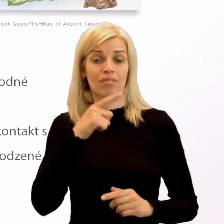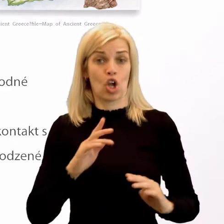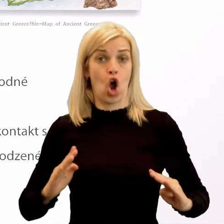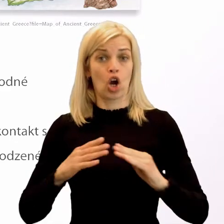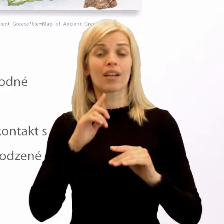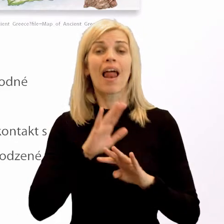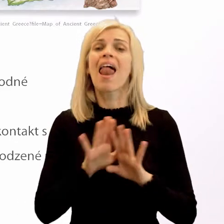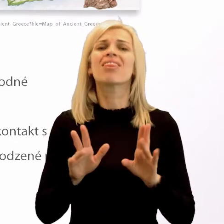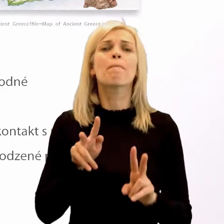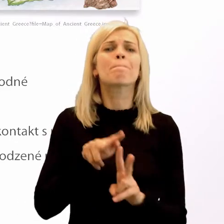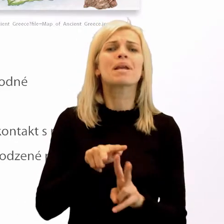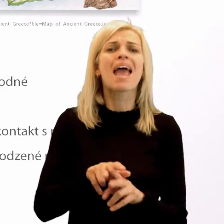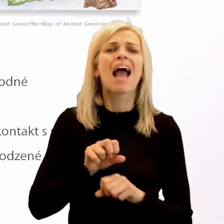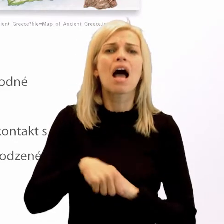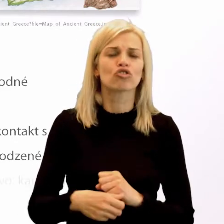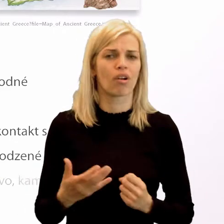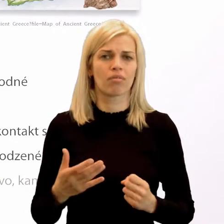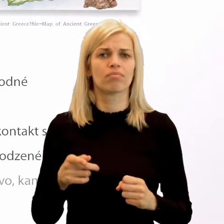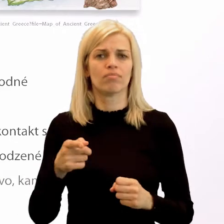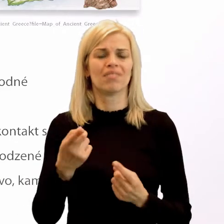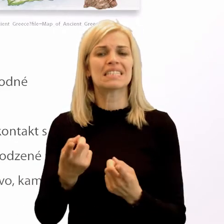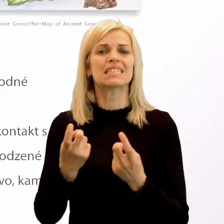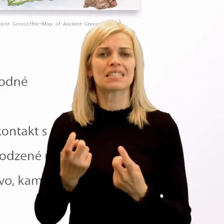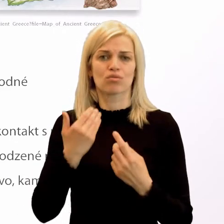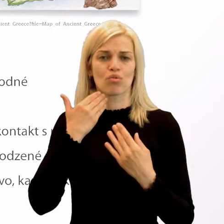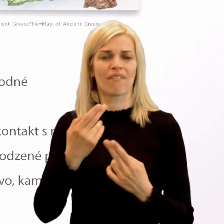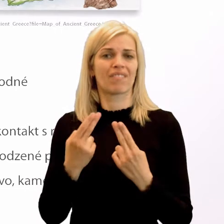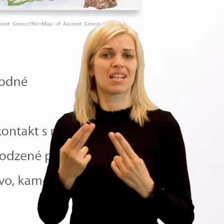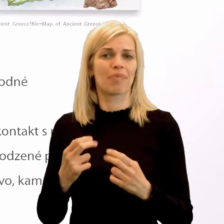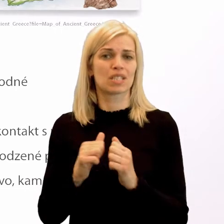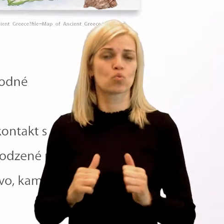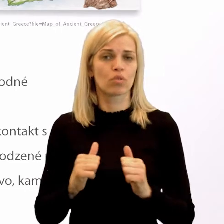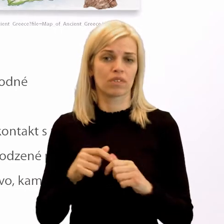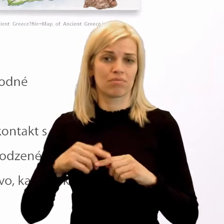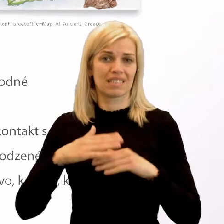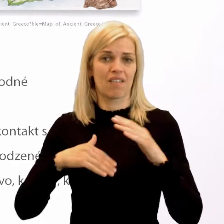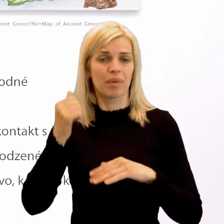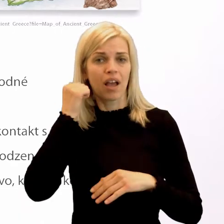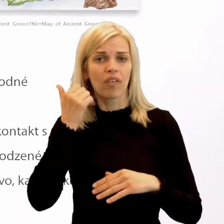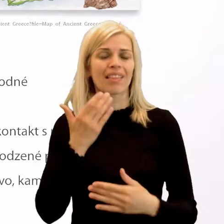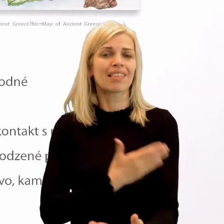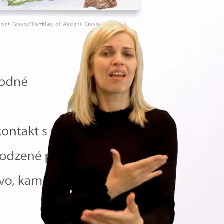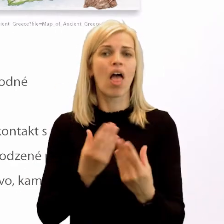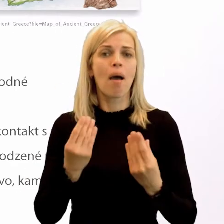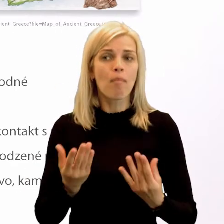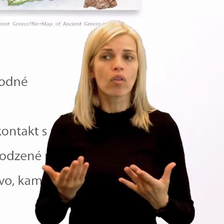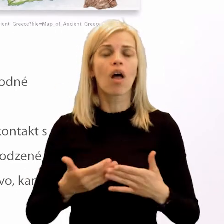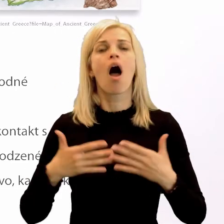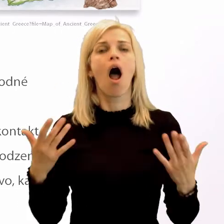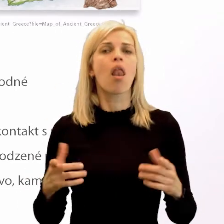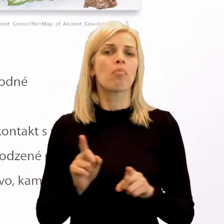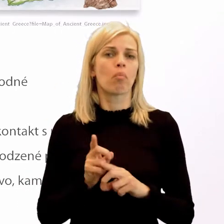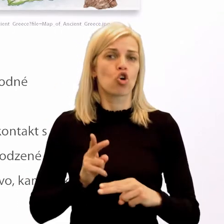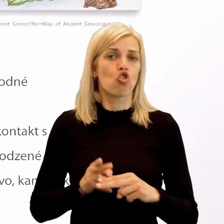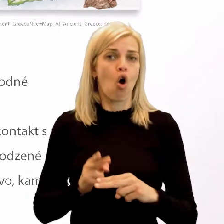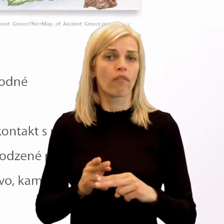prekažkou. Hory boli zároveň zdrojom významných súrovín, napríklad stavebného kamenia, drevnej hmoty, alebo napríklad aj